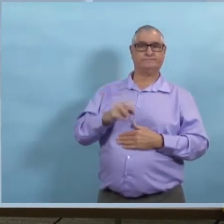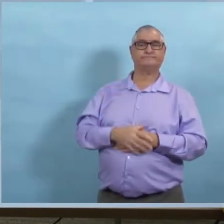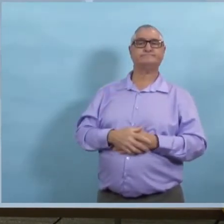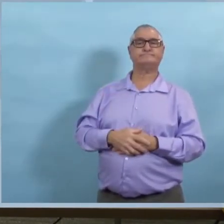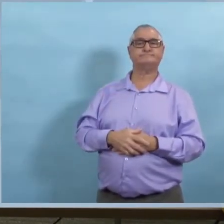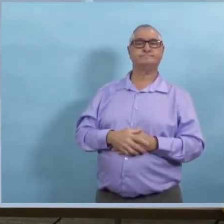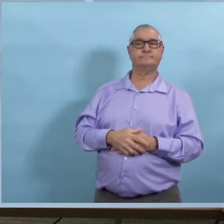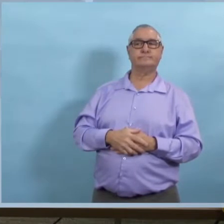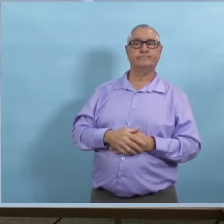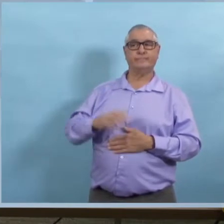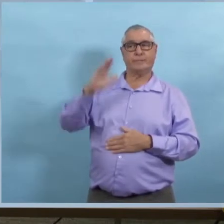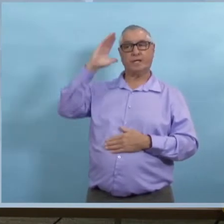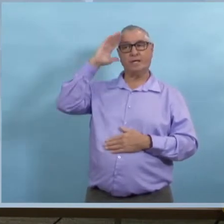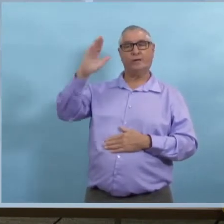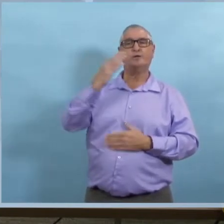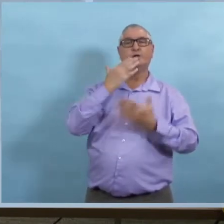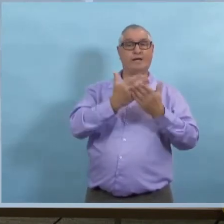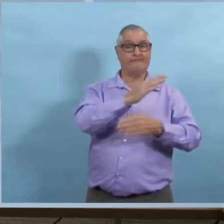De CHVN, Taylor.